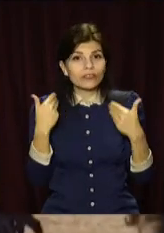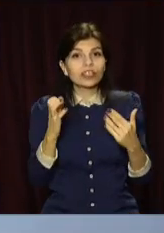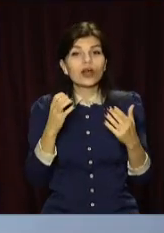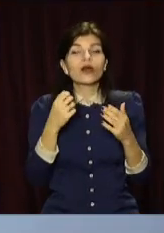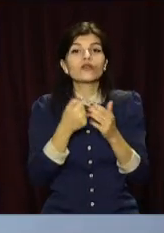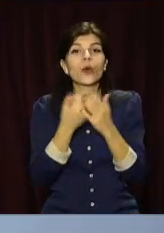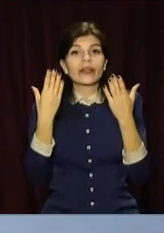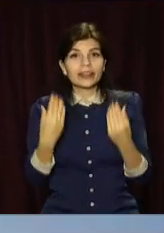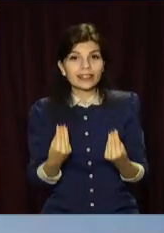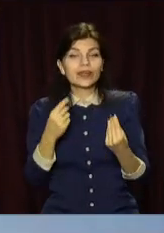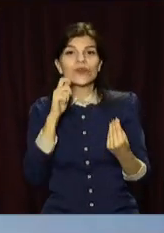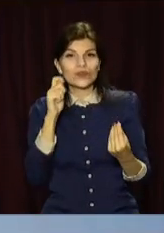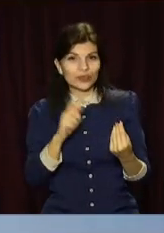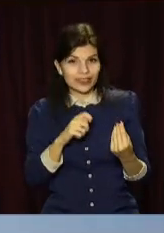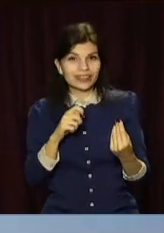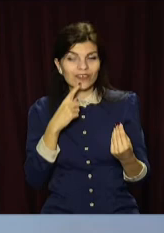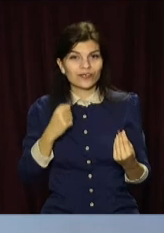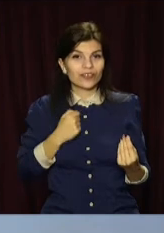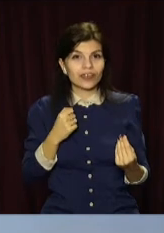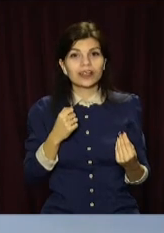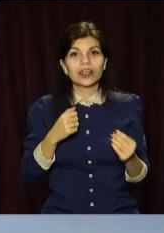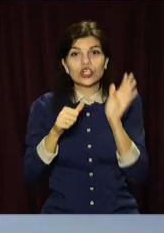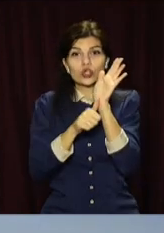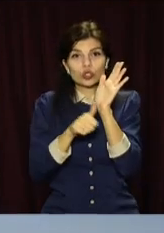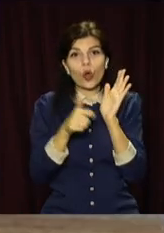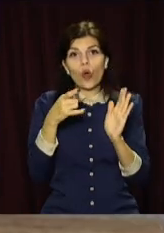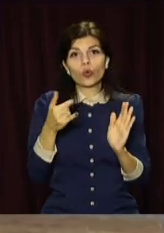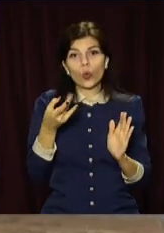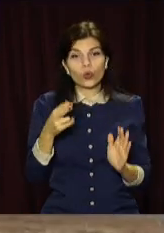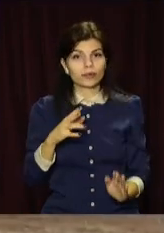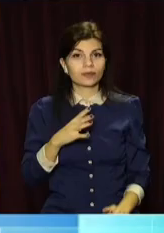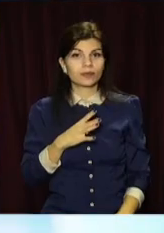Збройних сил України, який в Україні відзначили 6 грудня.